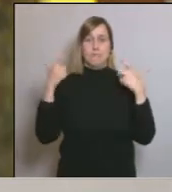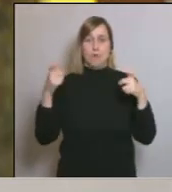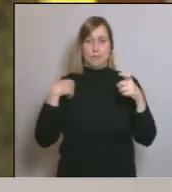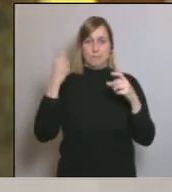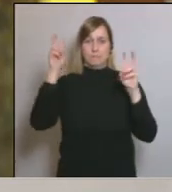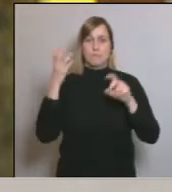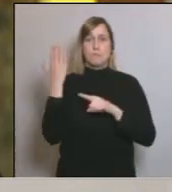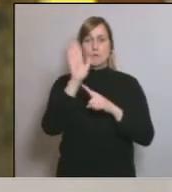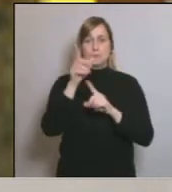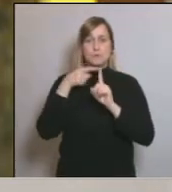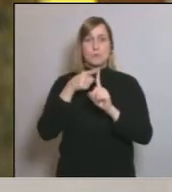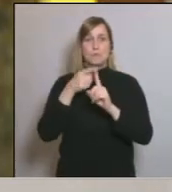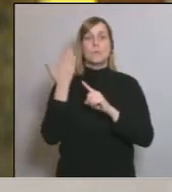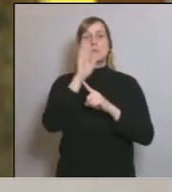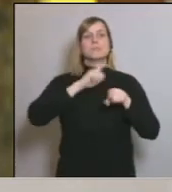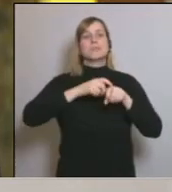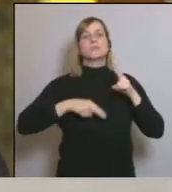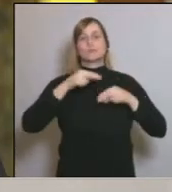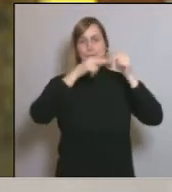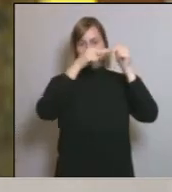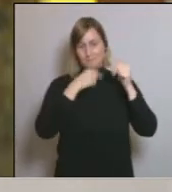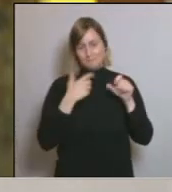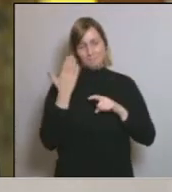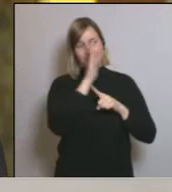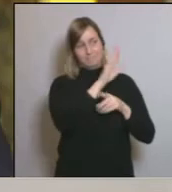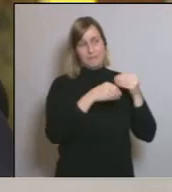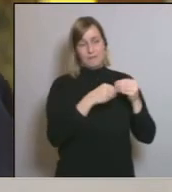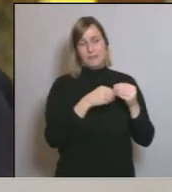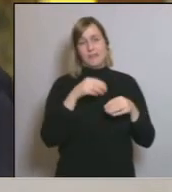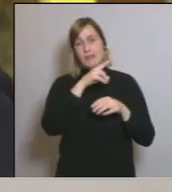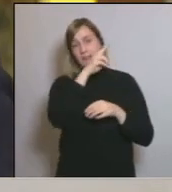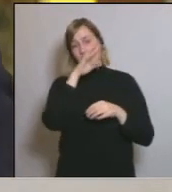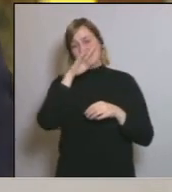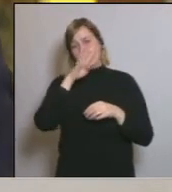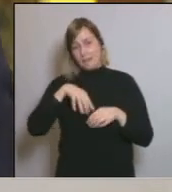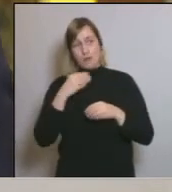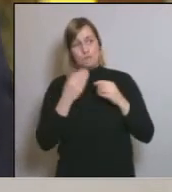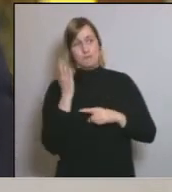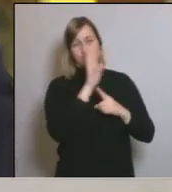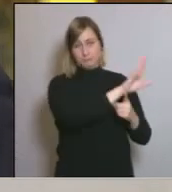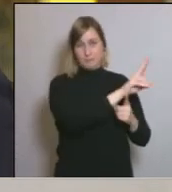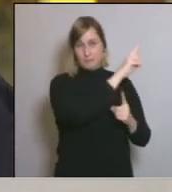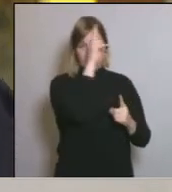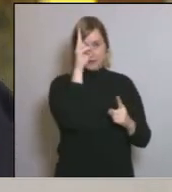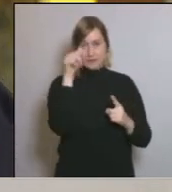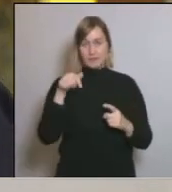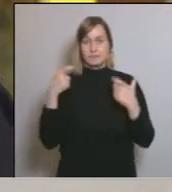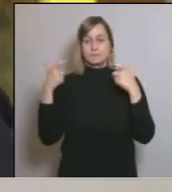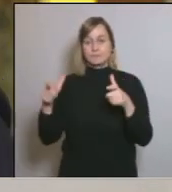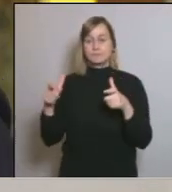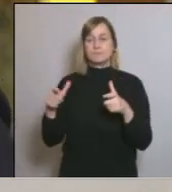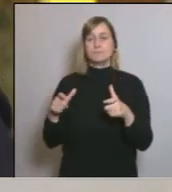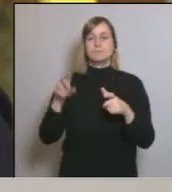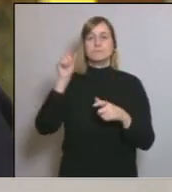propostes constructives que avui el govern de Catalunya ha fet el govern de Madrid em referiré al punt